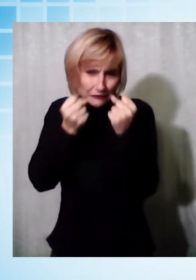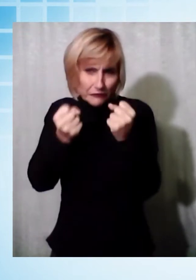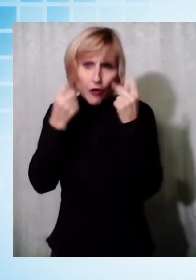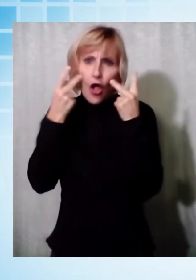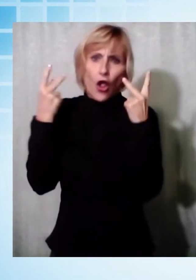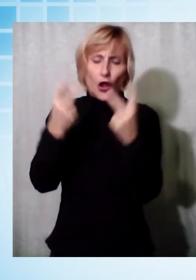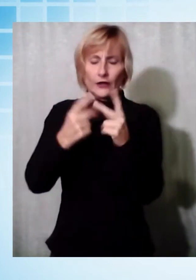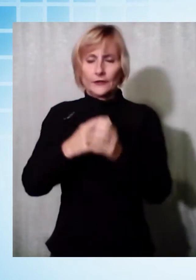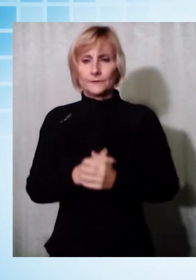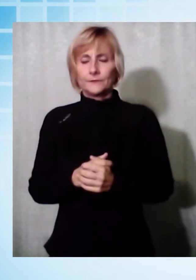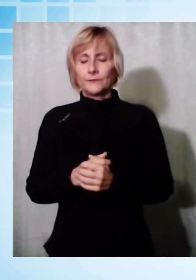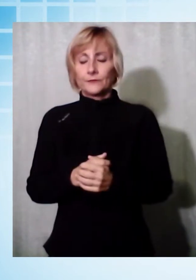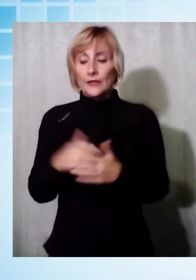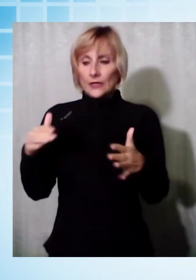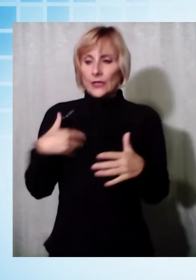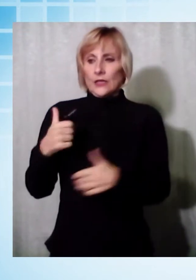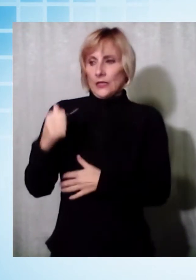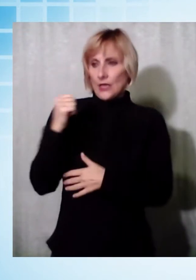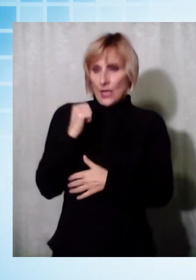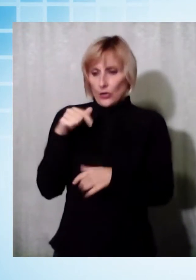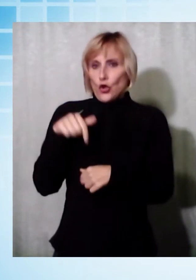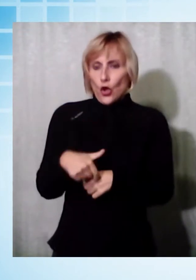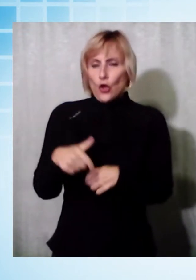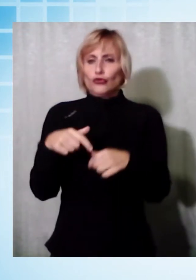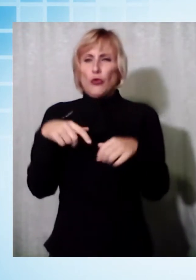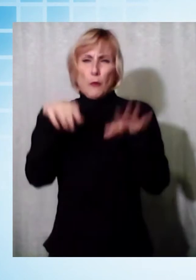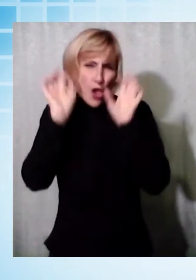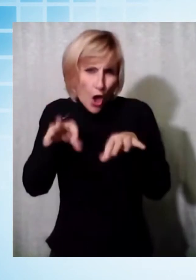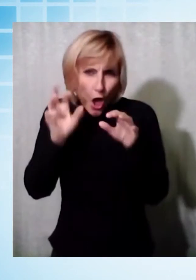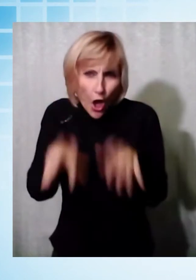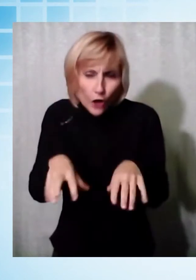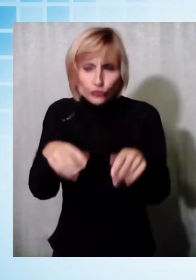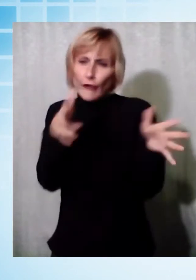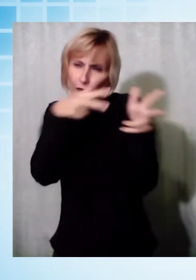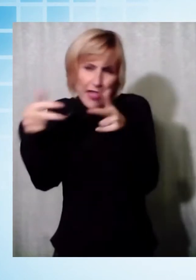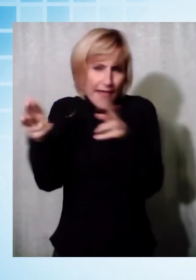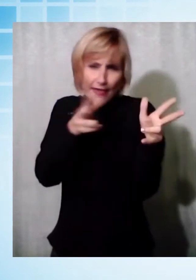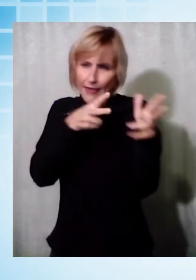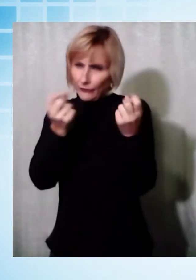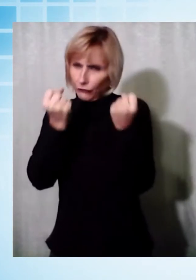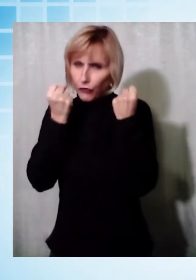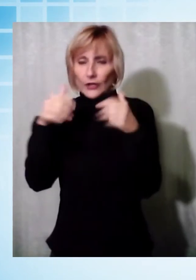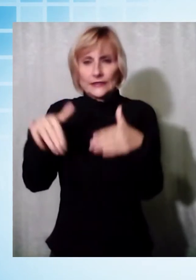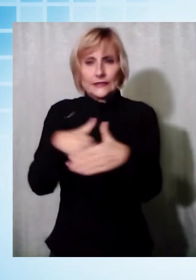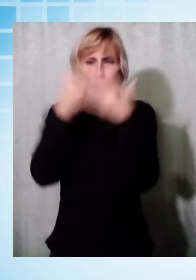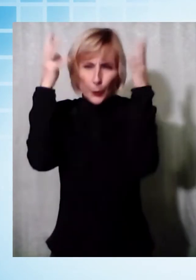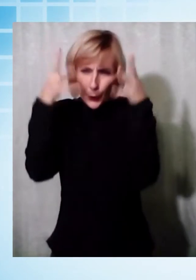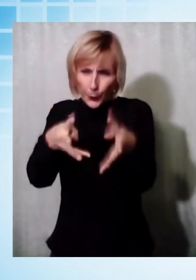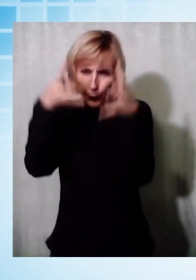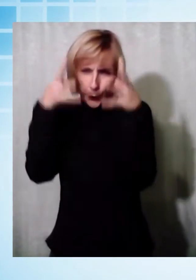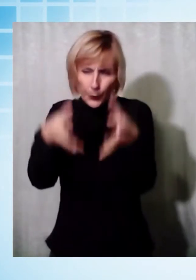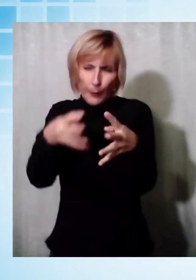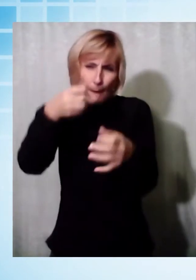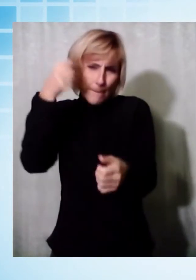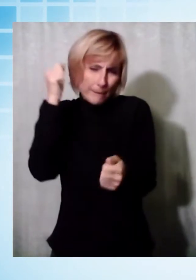Dopo la pioggia e il vento in Lucchesia e Versilia si è abbattuta anche la Grandine. Si è trattato di precipitazioni a tratti